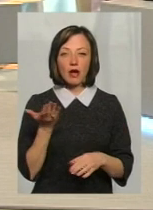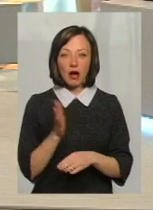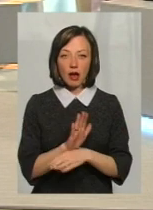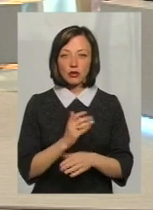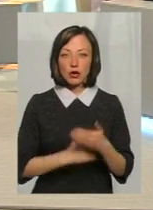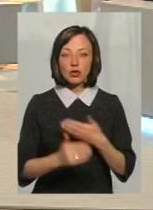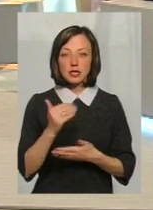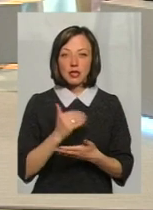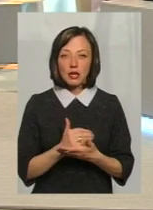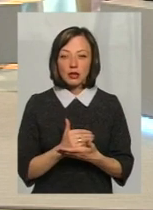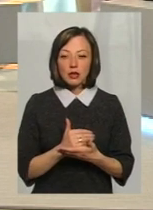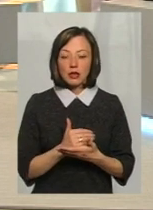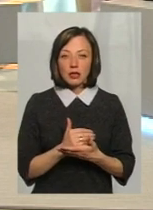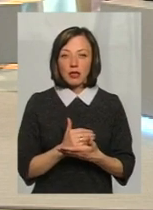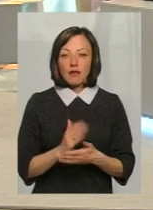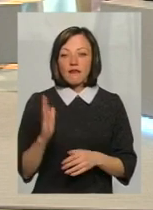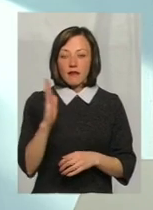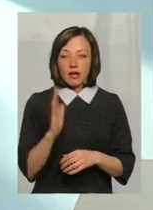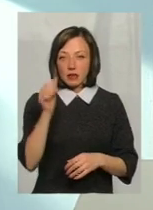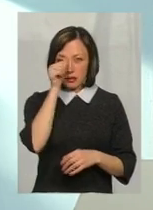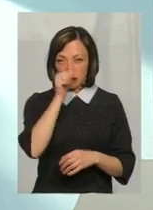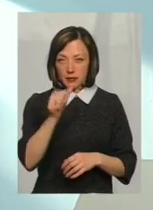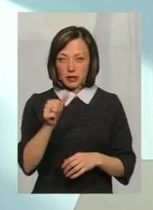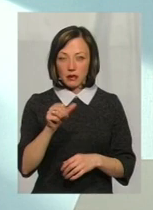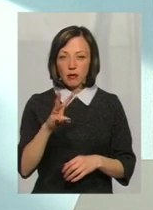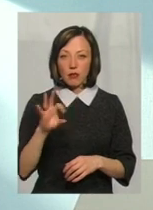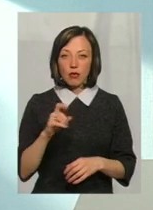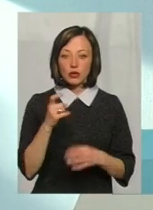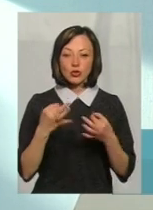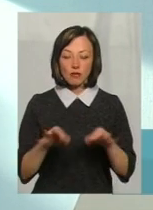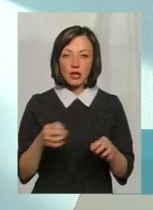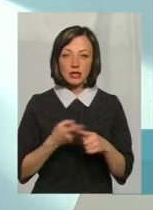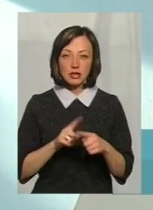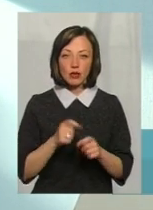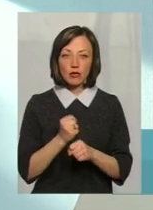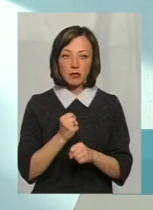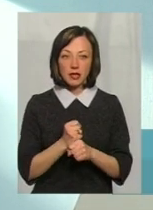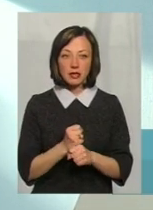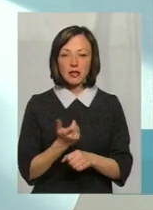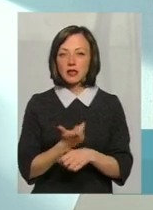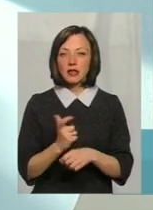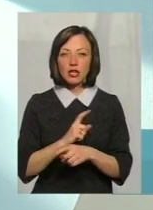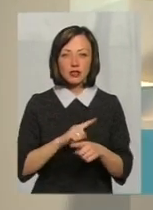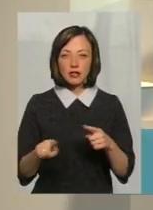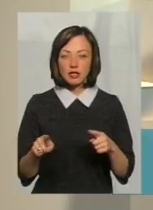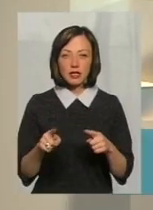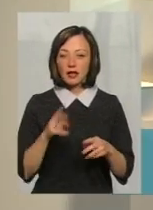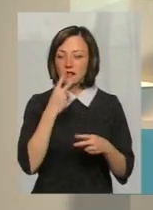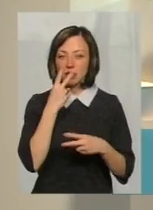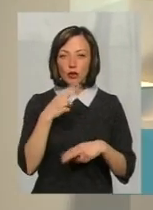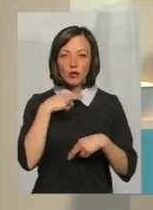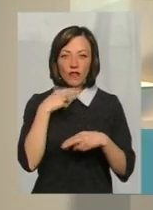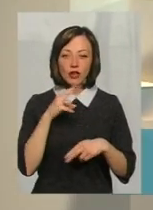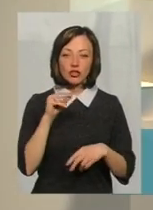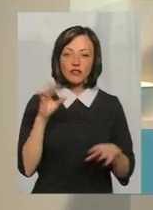останньому, який вийшов буквально в вересні місяці МОЗ України, дозволяється робити якнайшвидше, не звертаючи